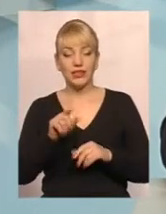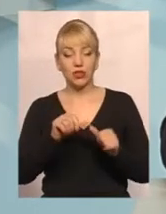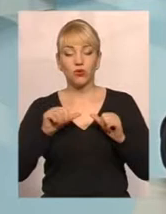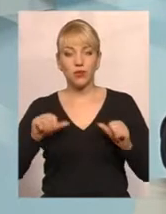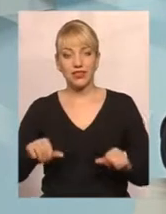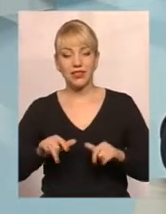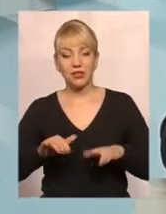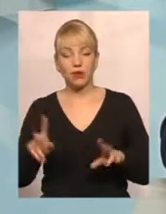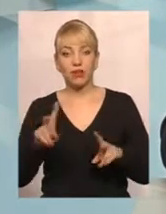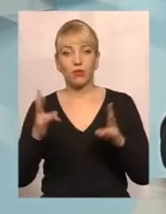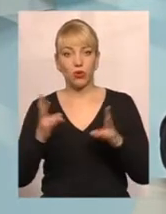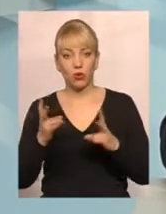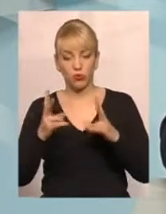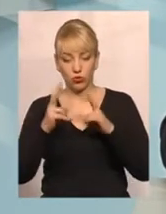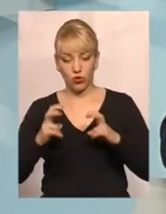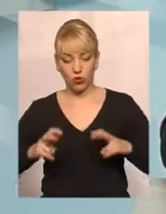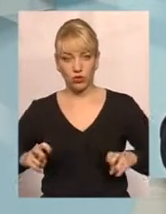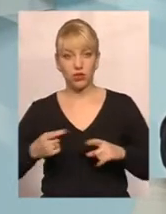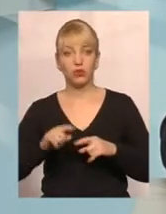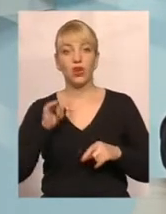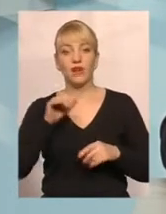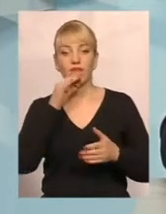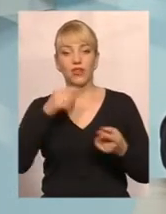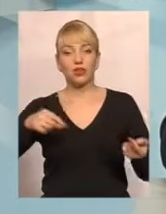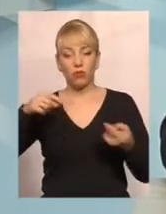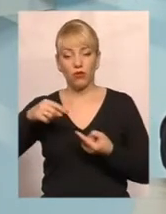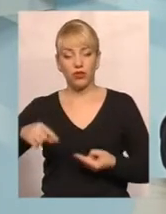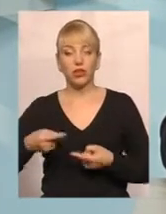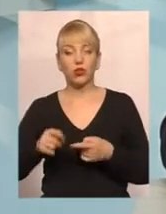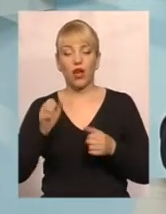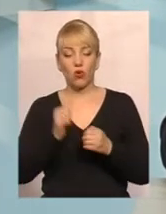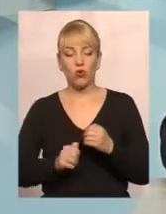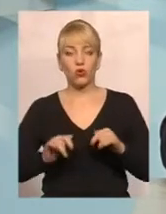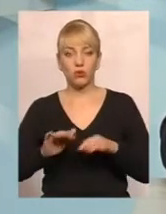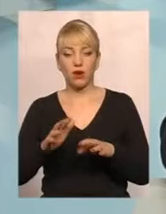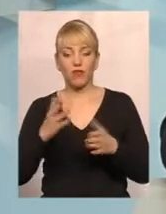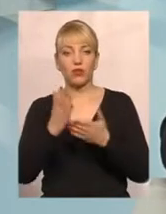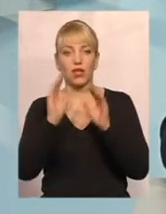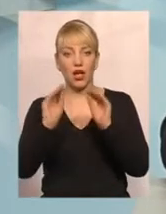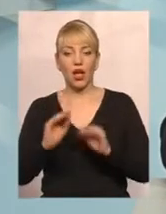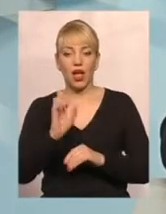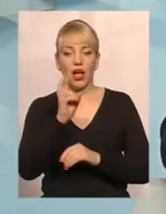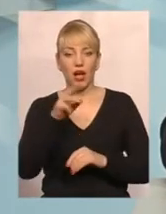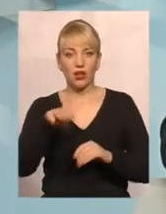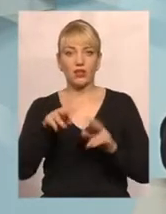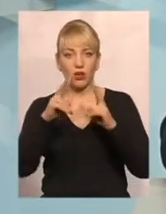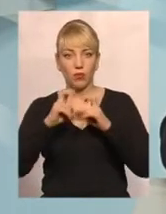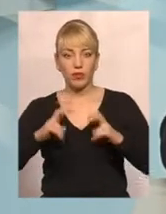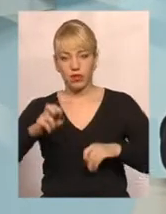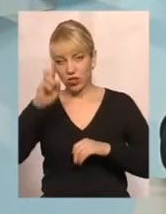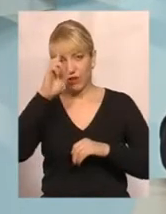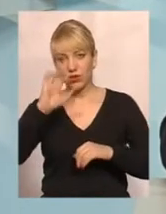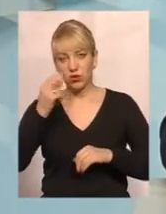справи, які потребують розгляду, відповідно, на кожну справу складається акт обстеження державним соціальним інспекторам,